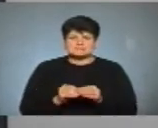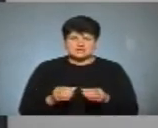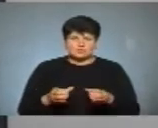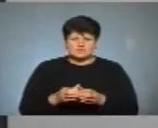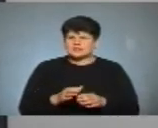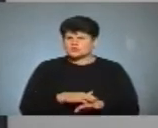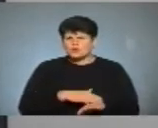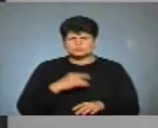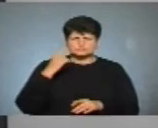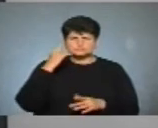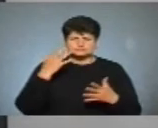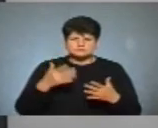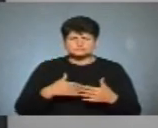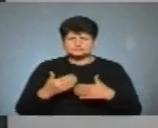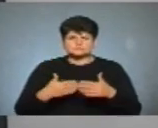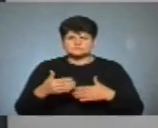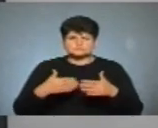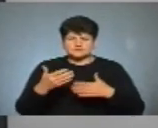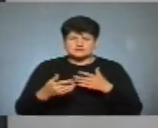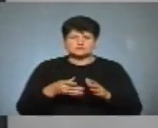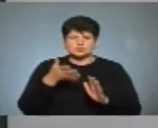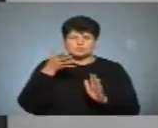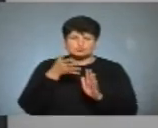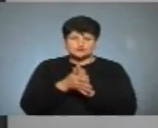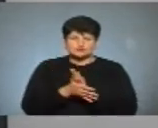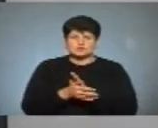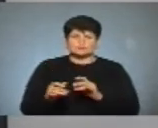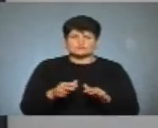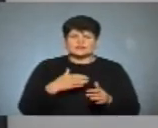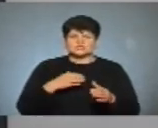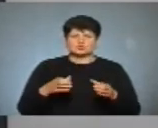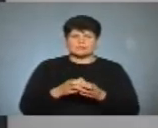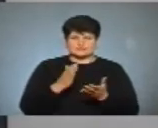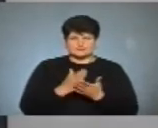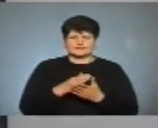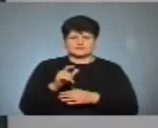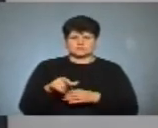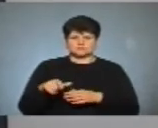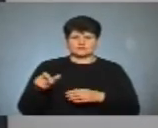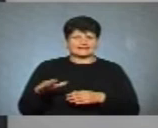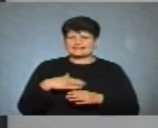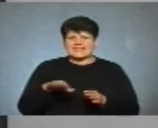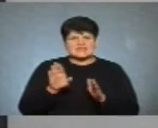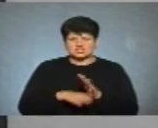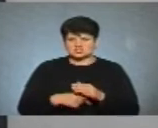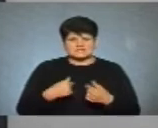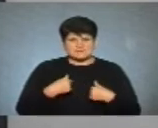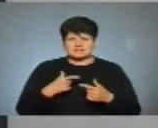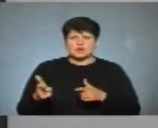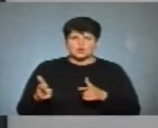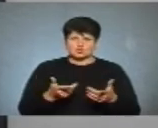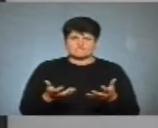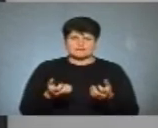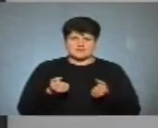Ми довго до нього йшли. Ми пройшли прозору процедуру «Праймеріс». В нашій команді є ряд людей, які не гірше за мене готові брати